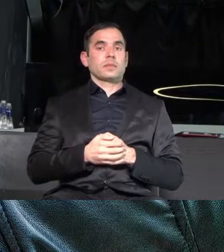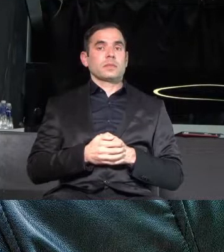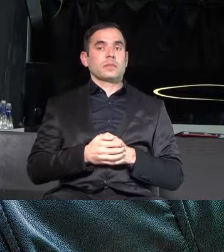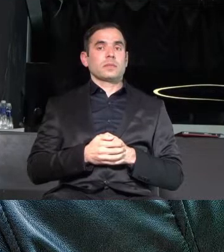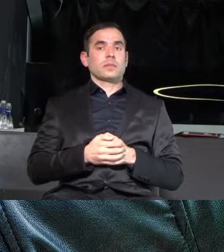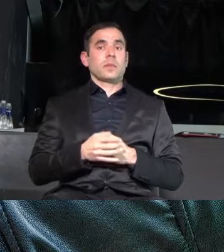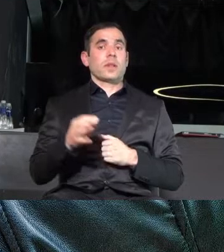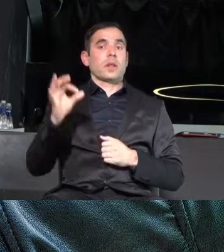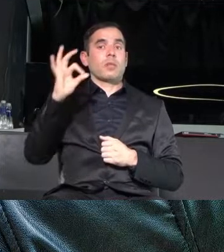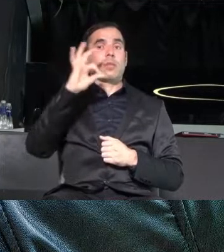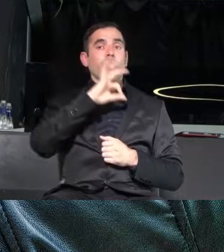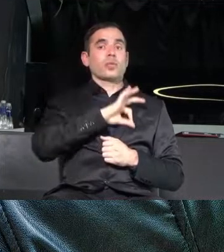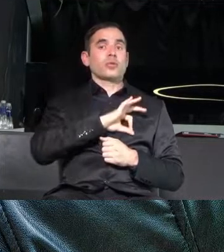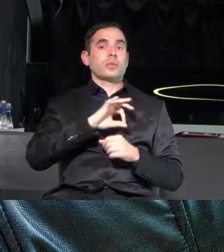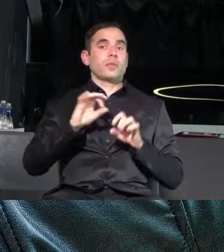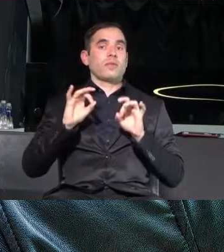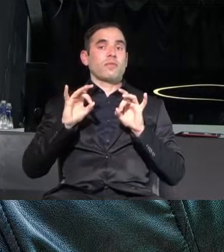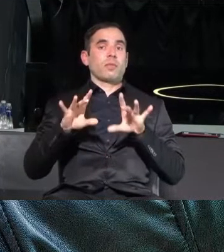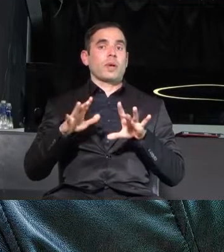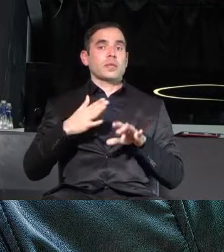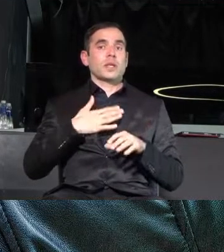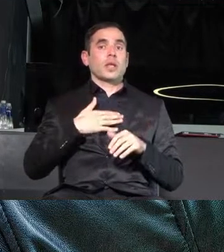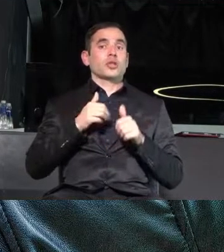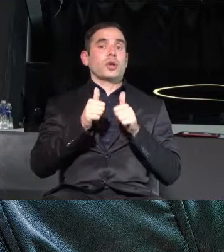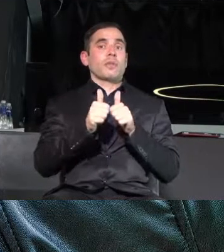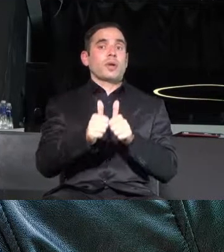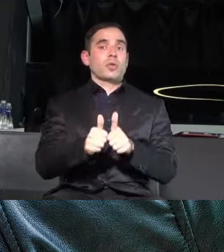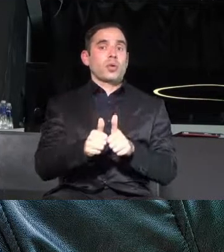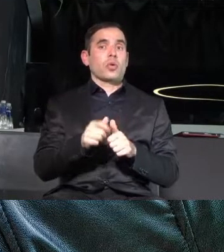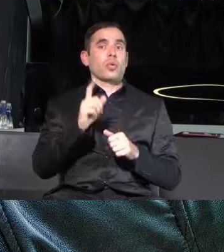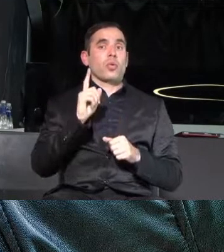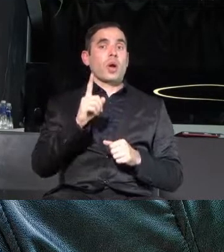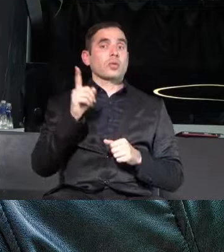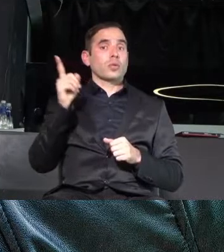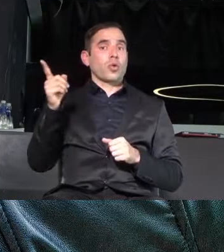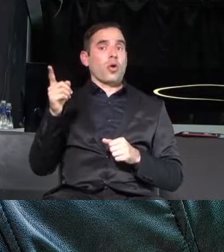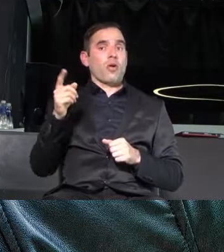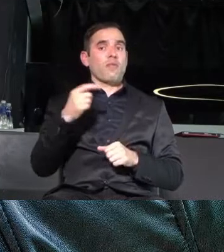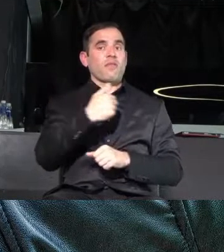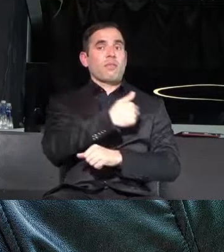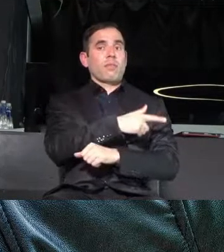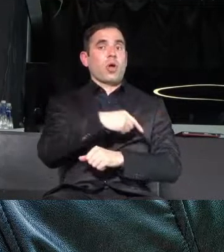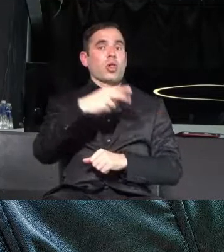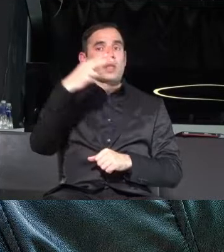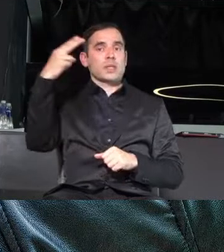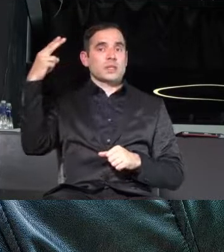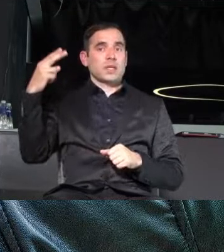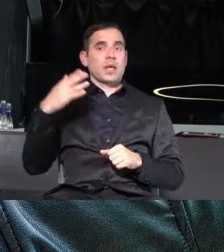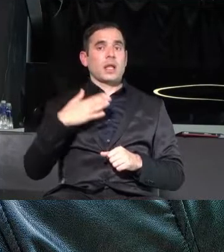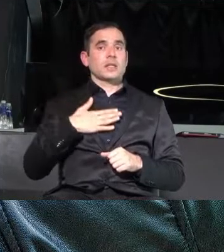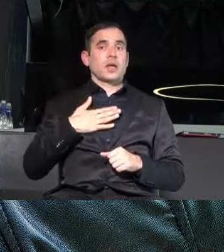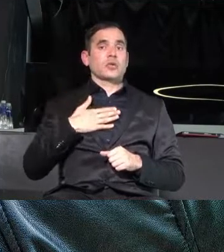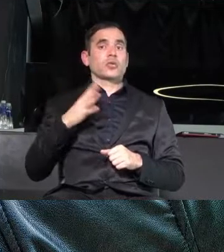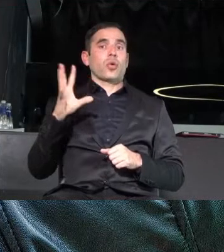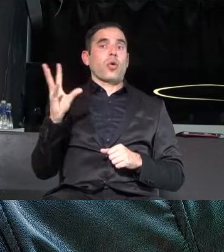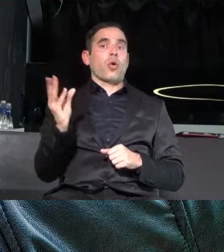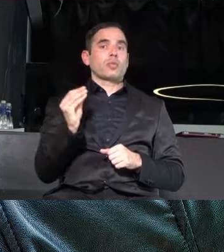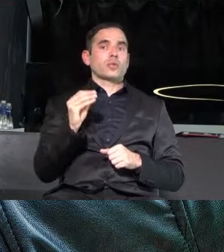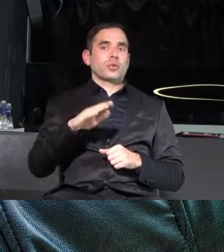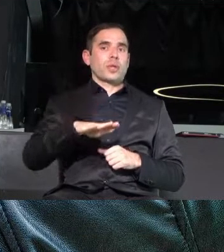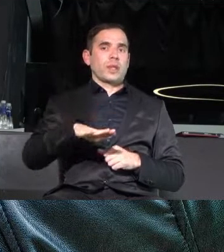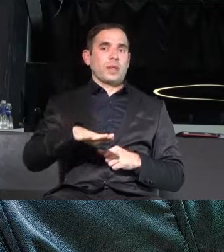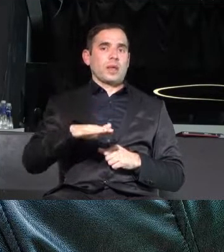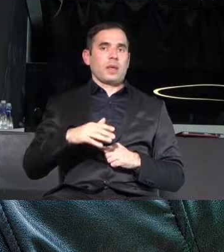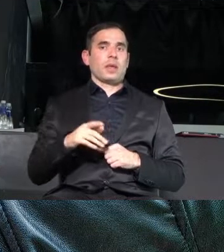получим информация за нашия партньор, когато той е в болница. Нито за нашето общо дете. Нямаме право да